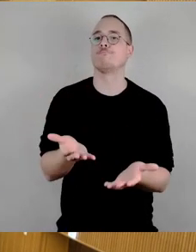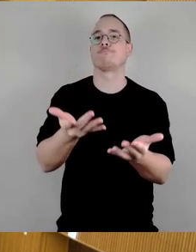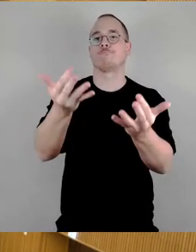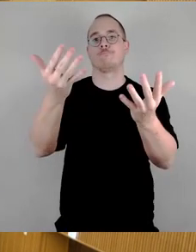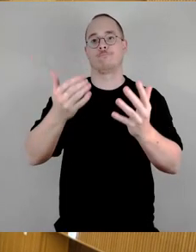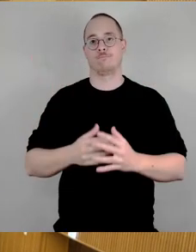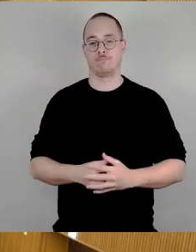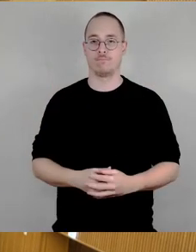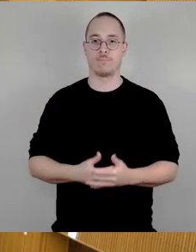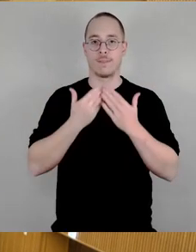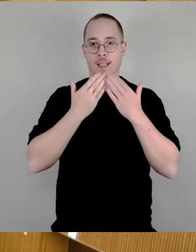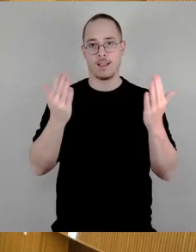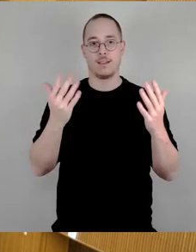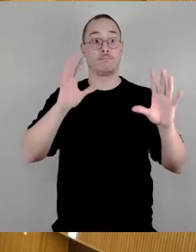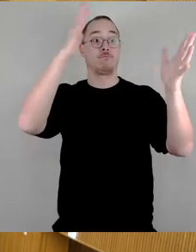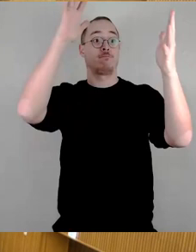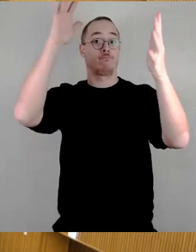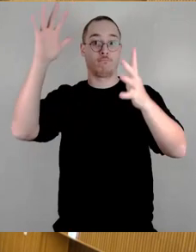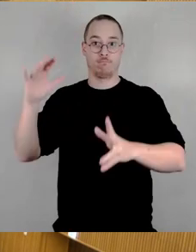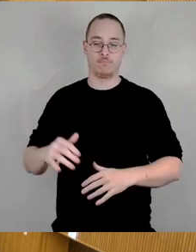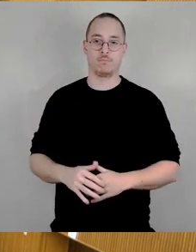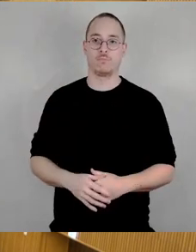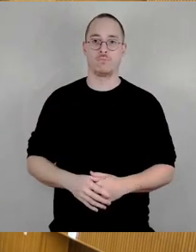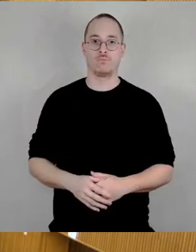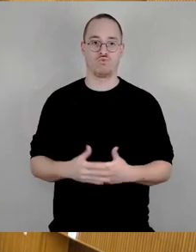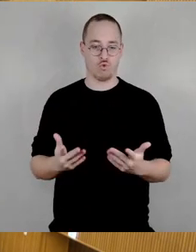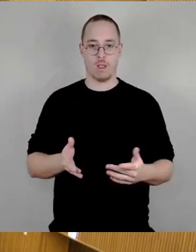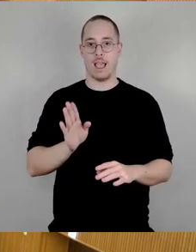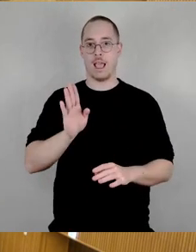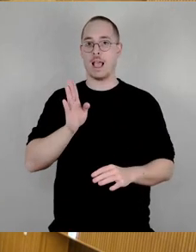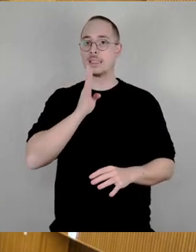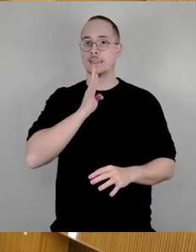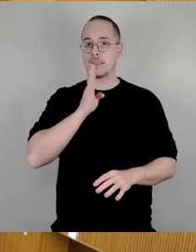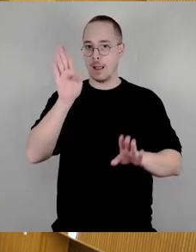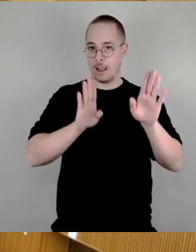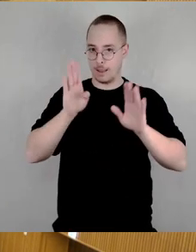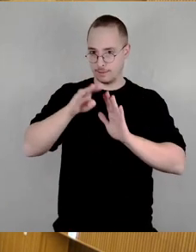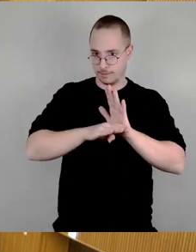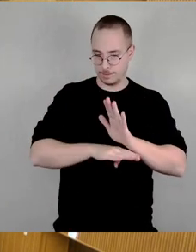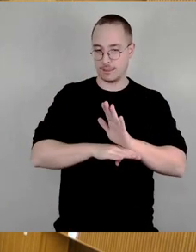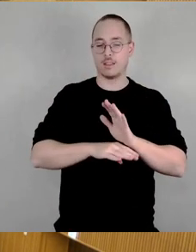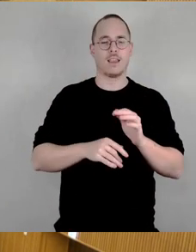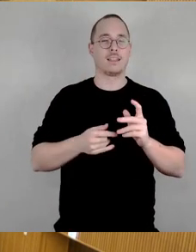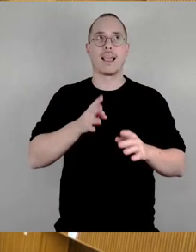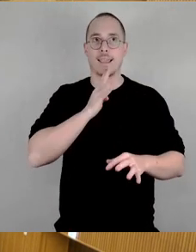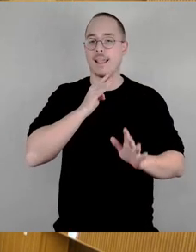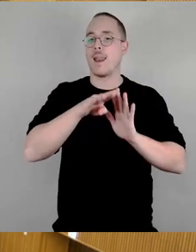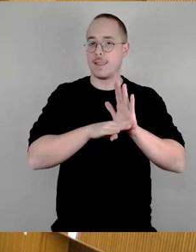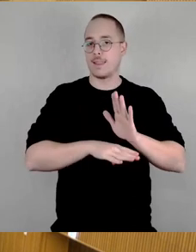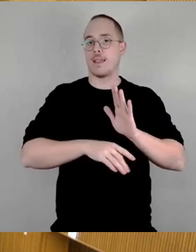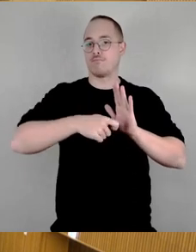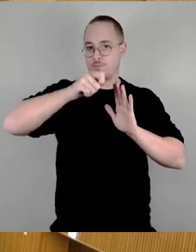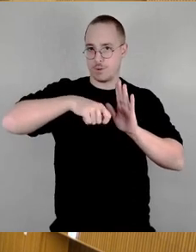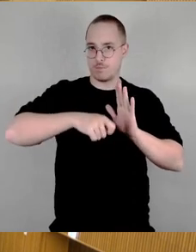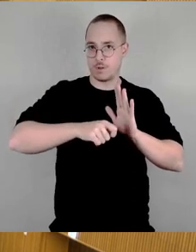So, damit ist die Rednerliste abgearbeitet Wir könnten zur Abstimmung schreiben Da war punktweise